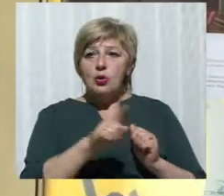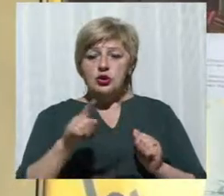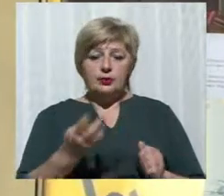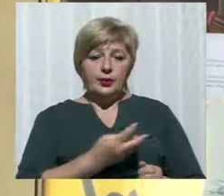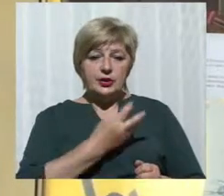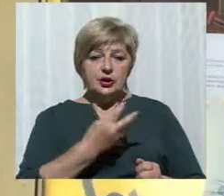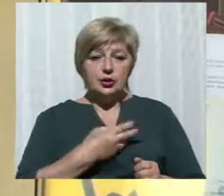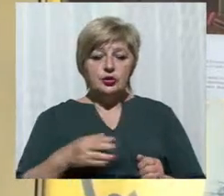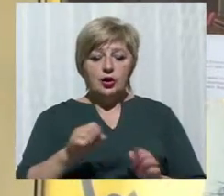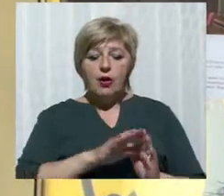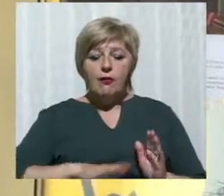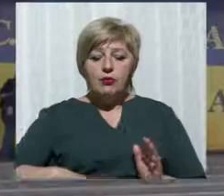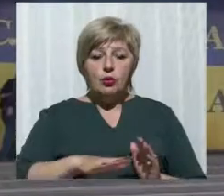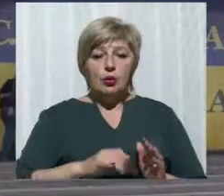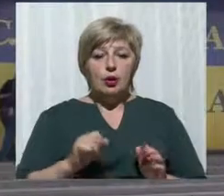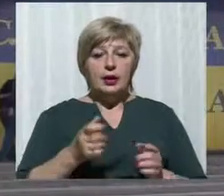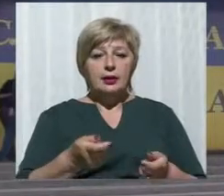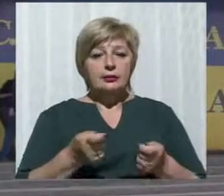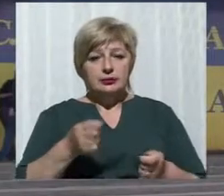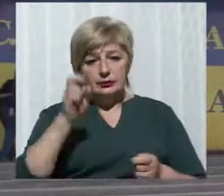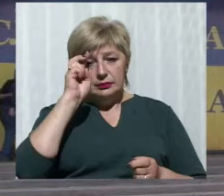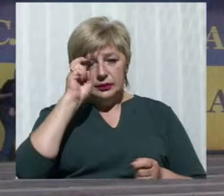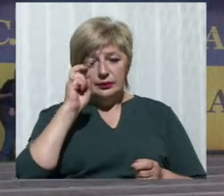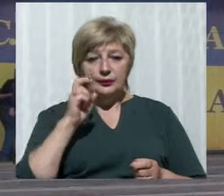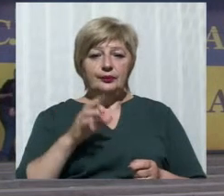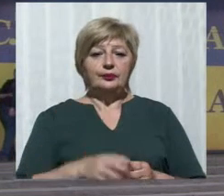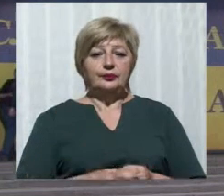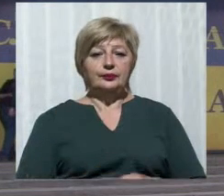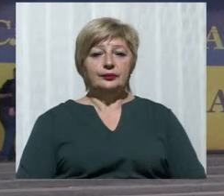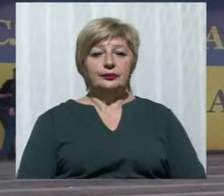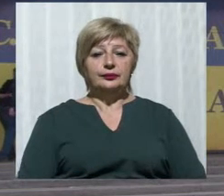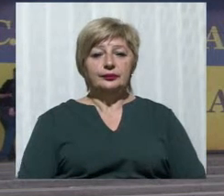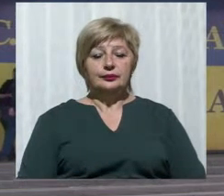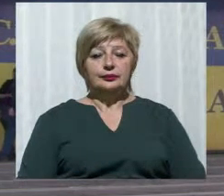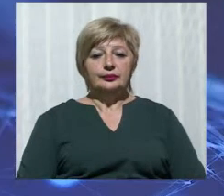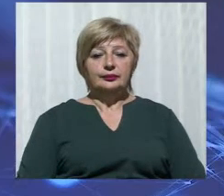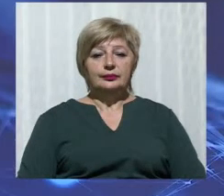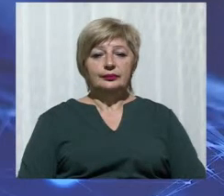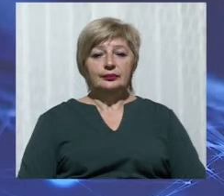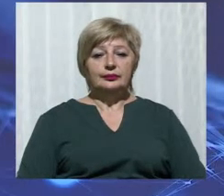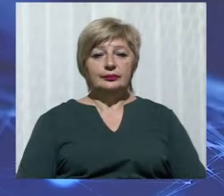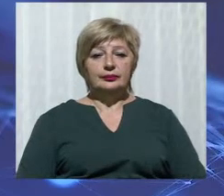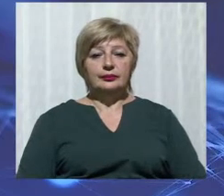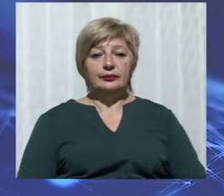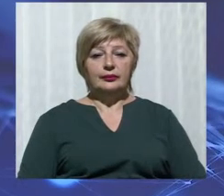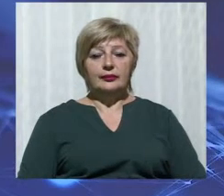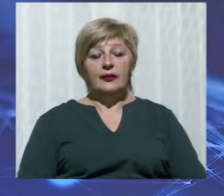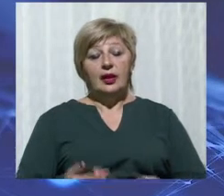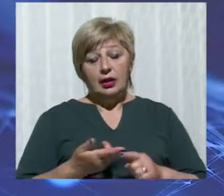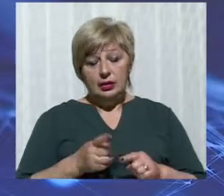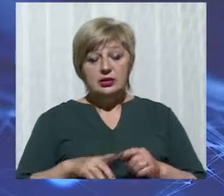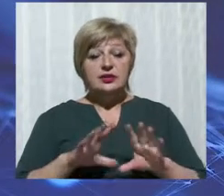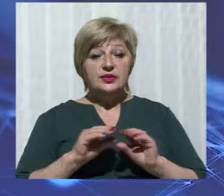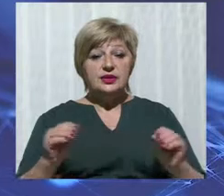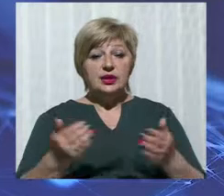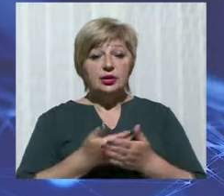адміністрації. Вхід вільний. Катерина Дегтярьова, Павло Черненко, новини 51-го. Ну, а наразі це